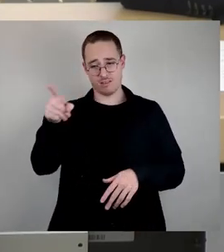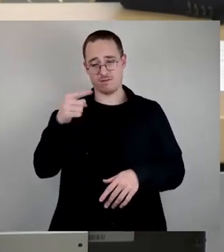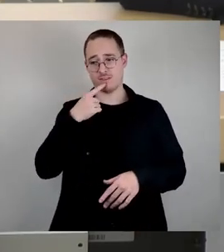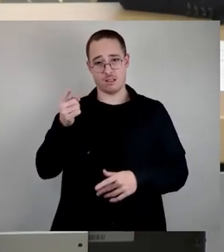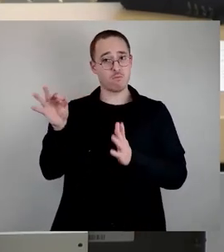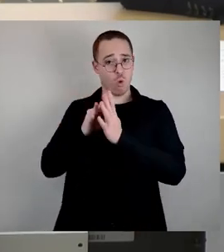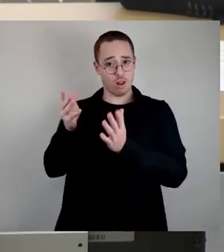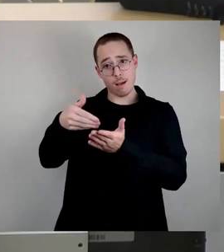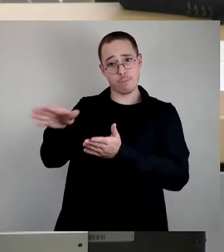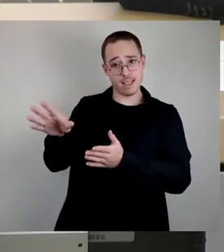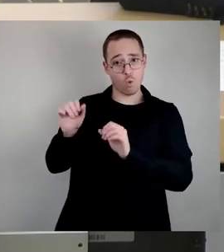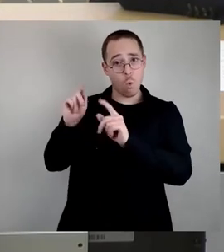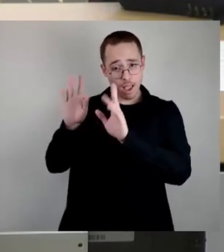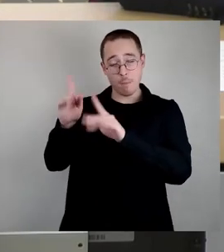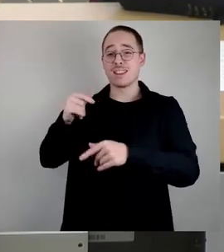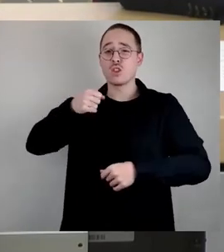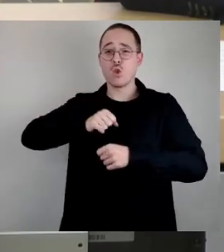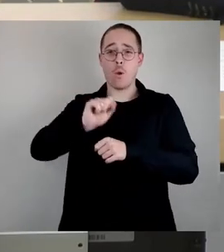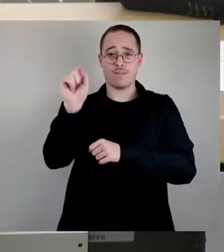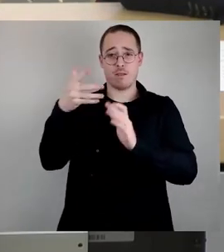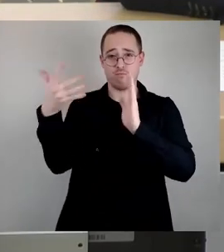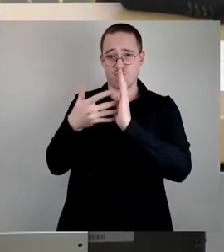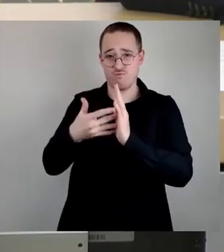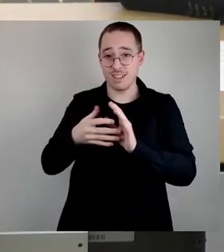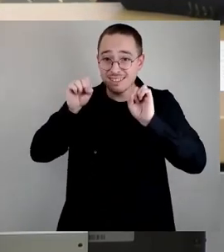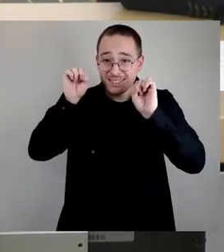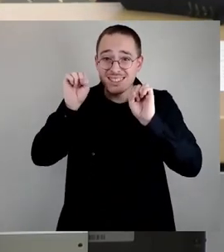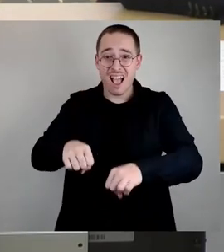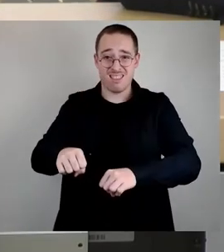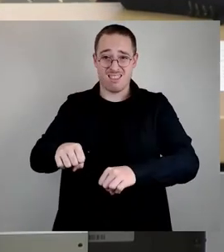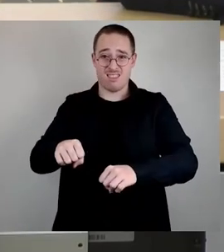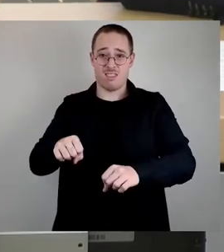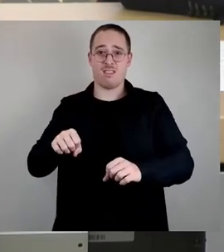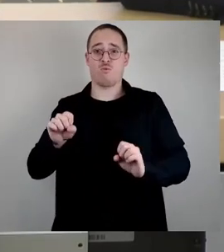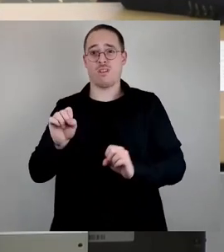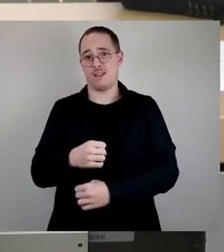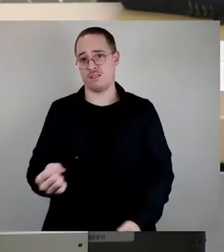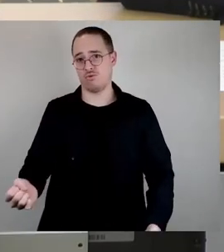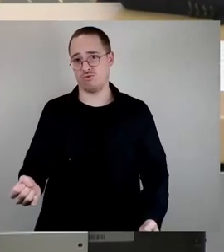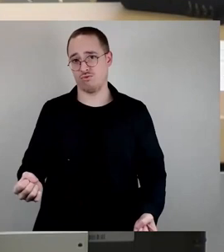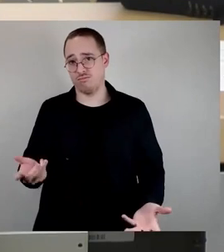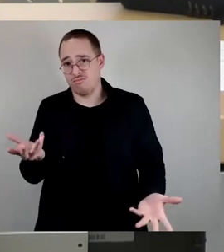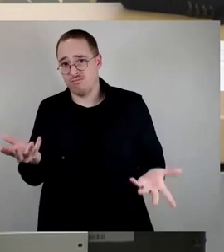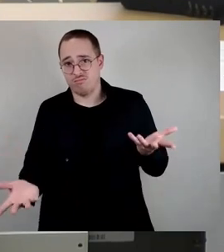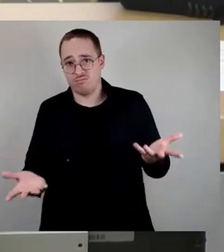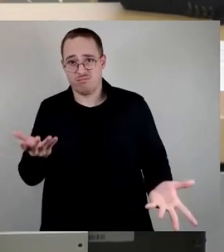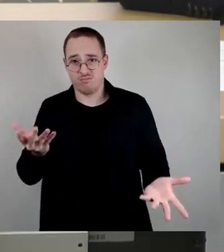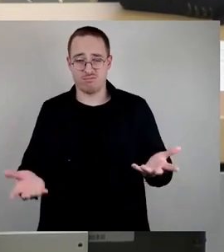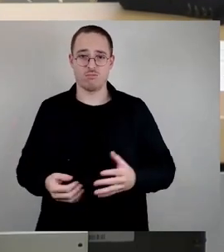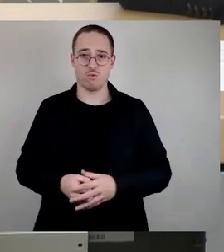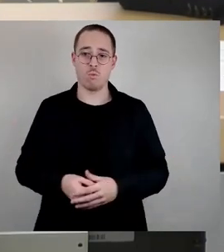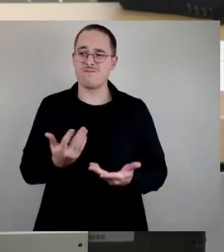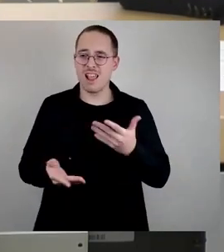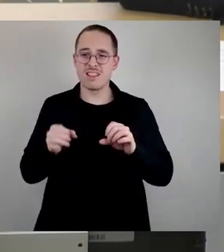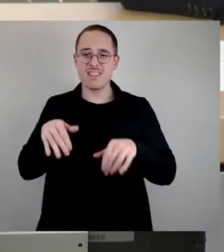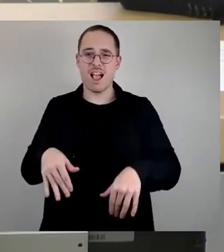zu prüfen, ob dies möglich ist und also ob man an der Stelle in irgendeiner Weise einen adäquaten